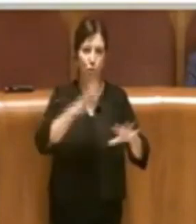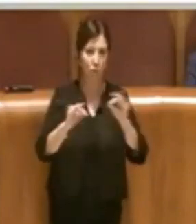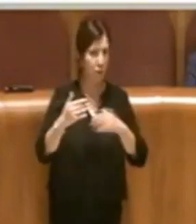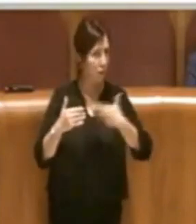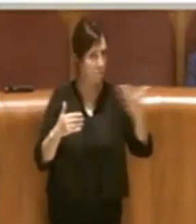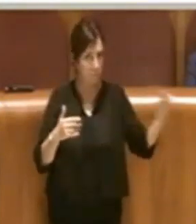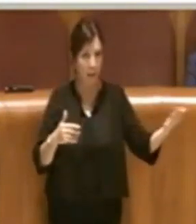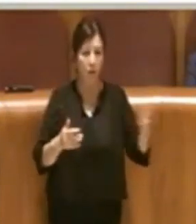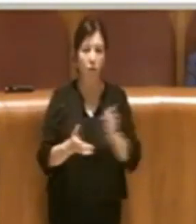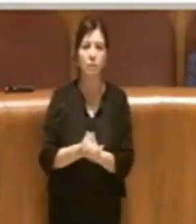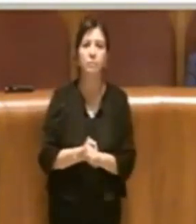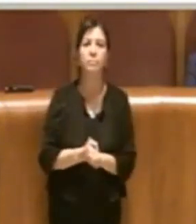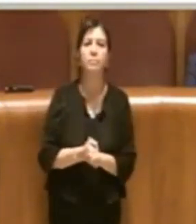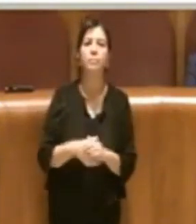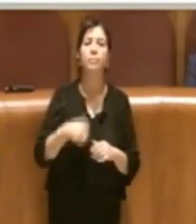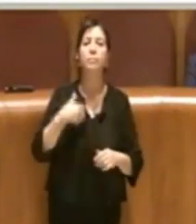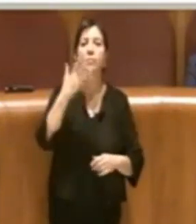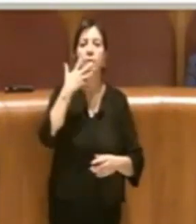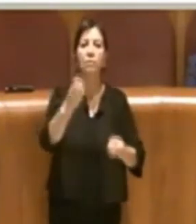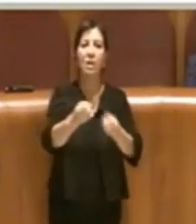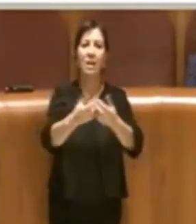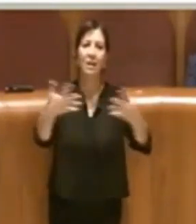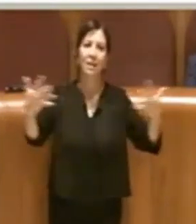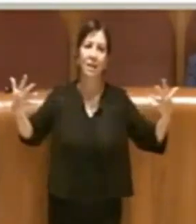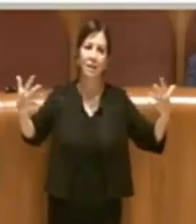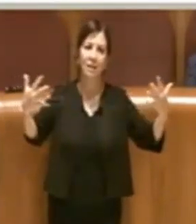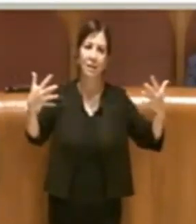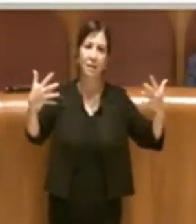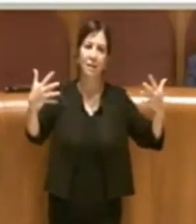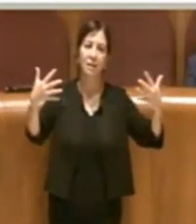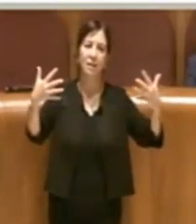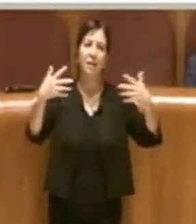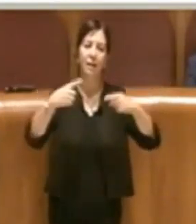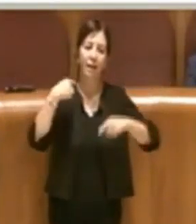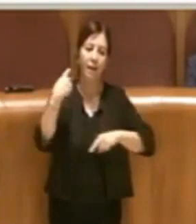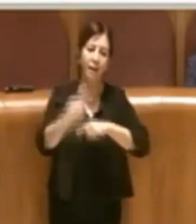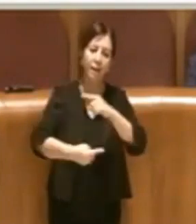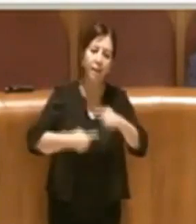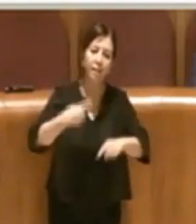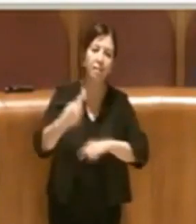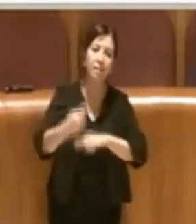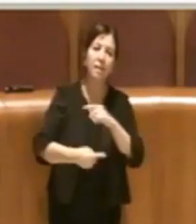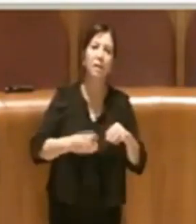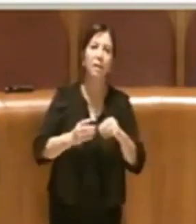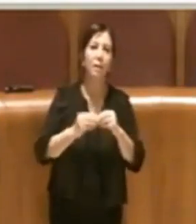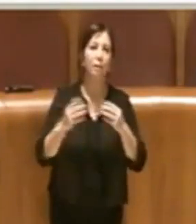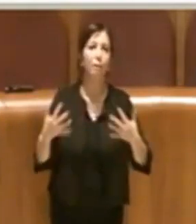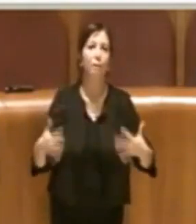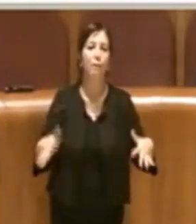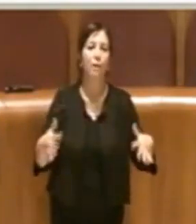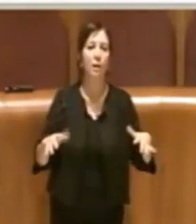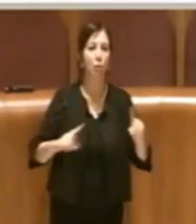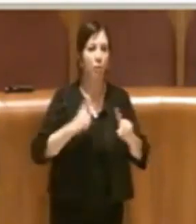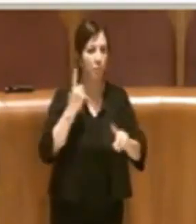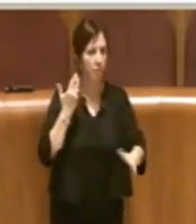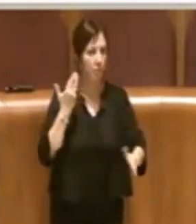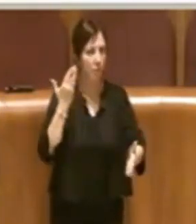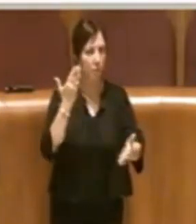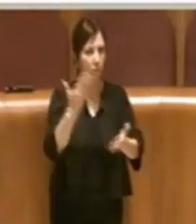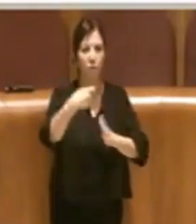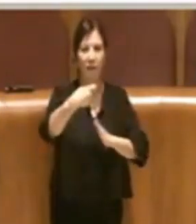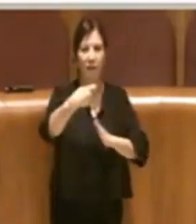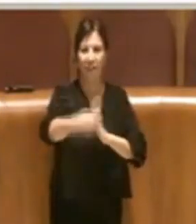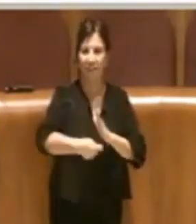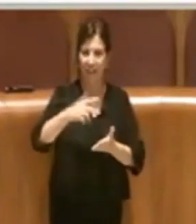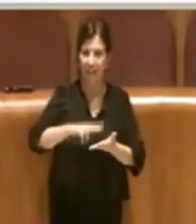Sì, vorrei un attimo chiarire al pubblico l'iter che è stato fatto. Sicuramente la prima proposta di delibera aveva